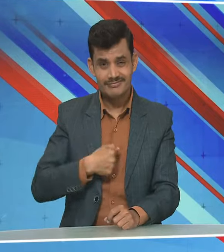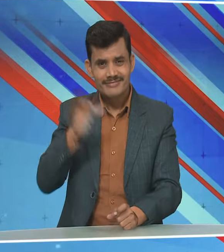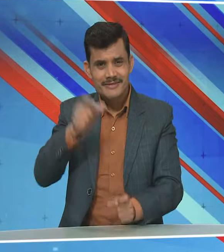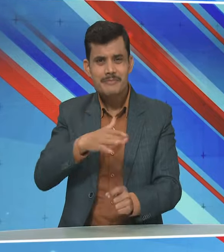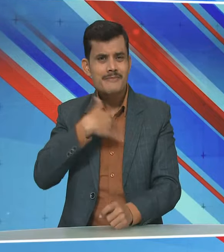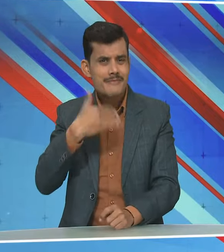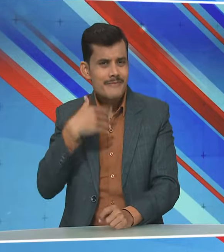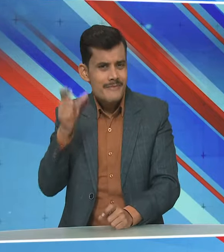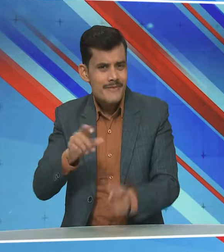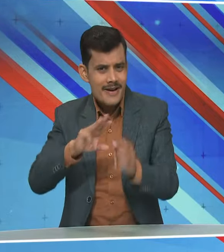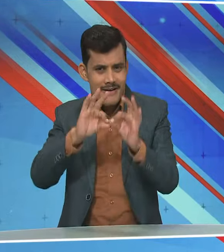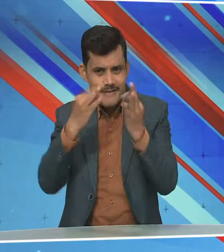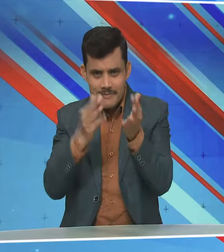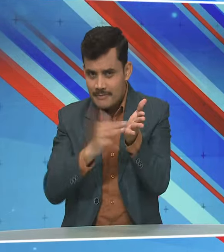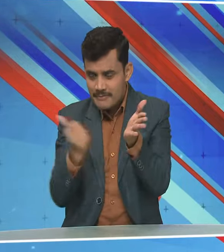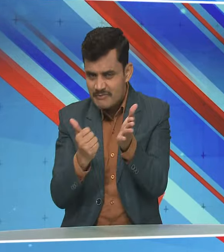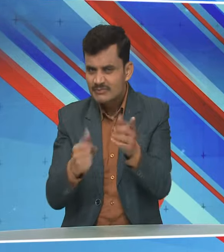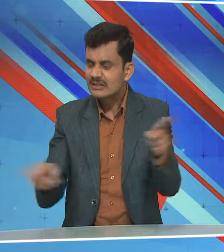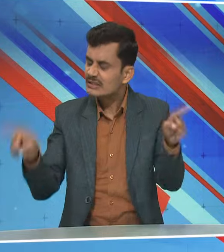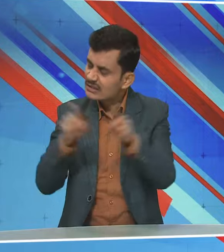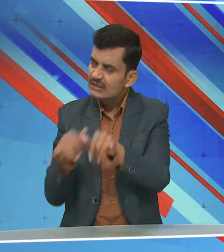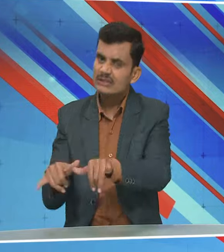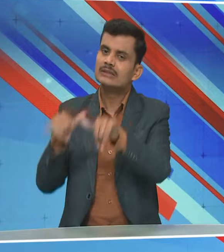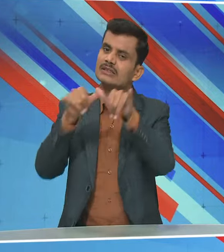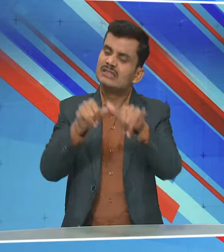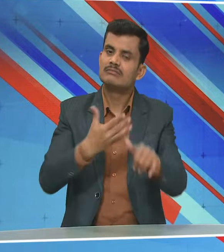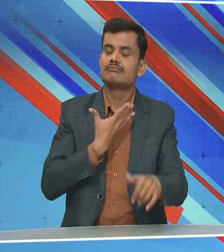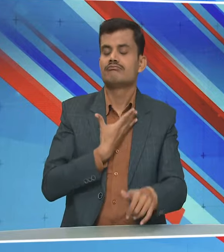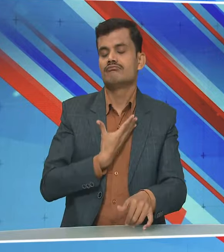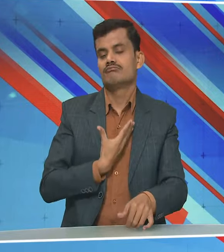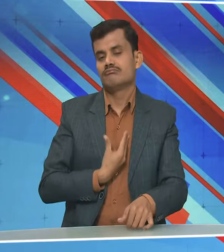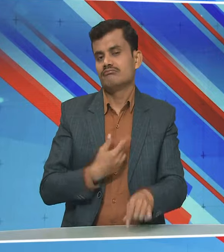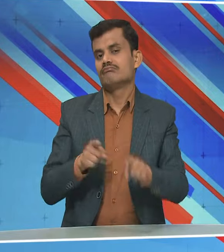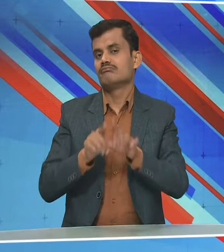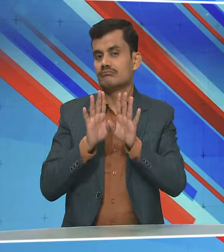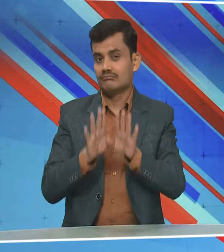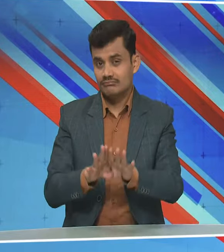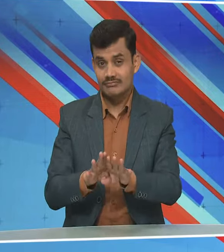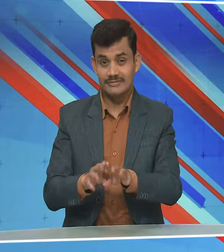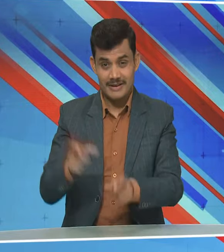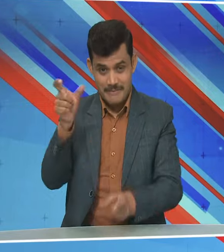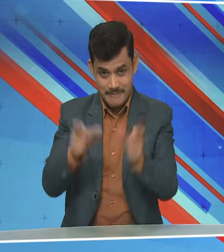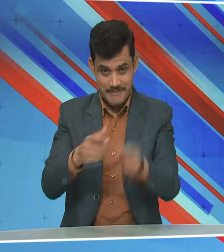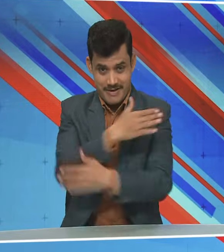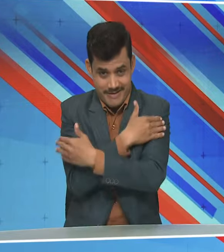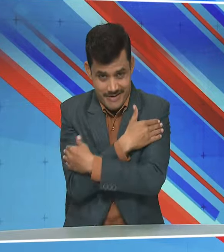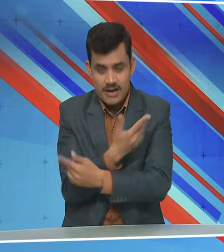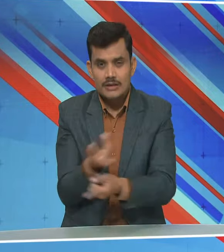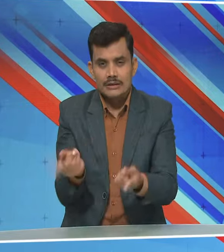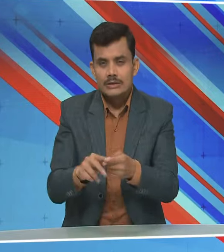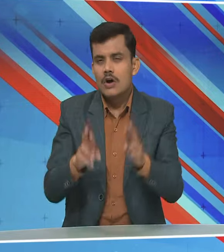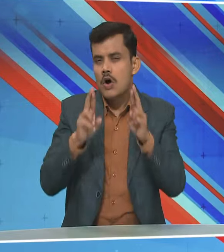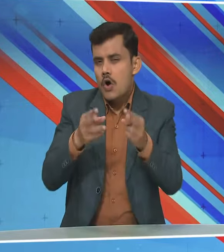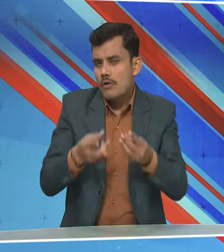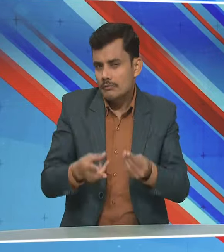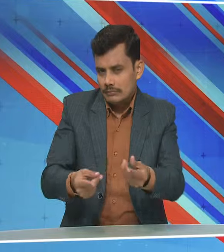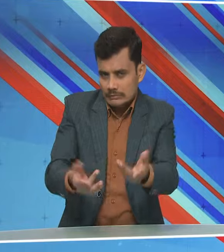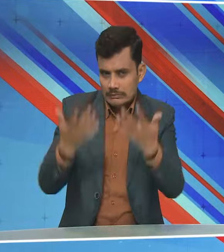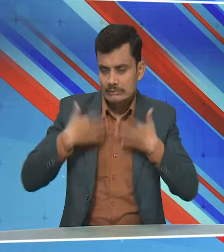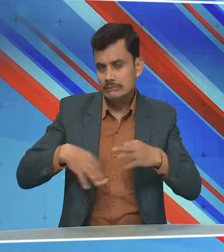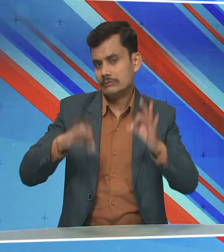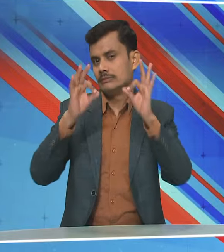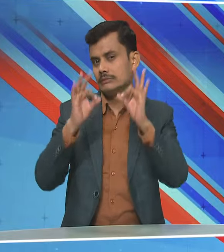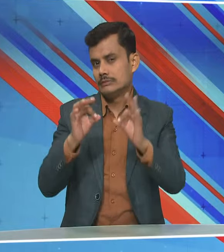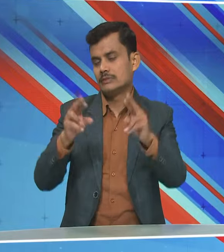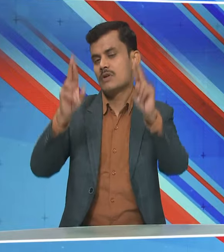मृत्कों के परिजनों के प्रती अपनी गहरी समवेदना व्यक्त करती हूँ और घायलों के शीग्र स्वस्त होने की कामना करती